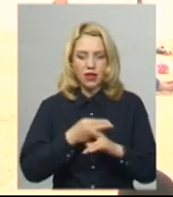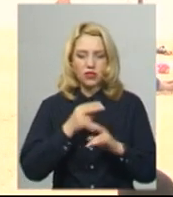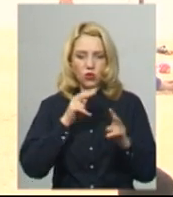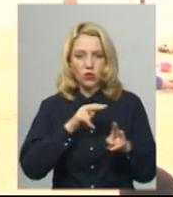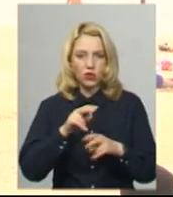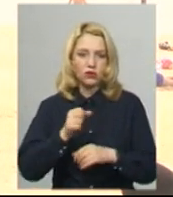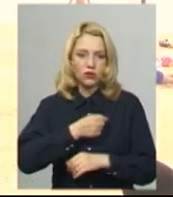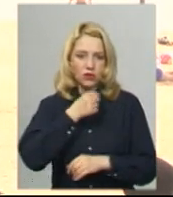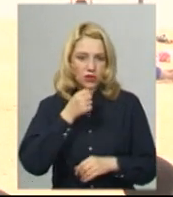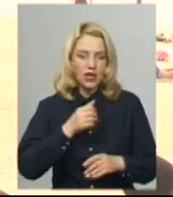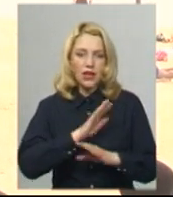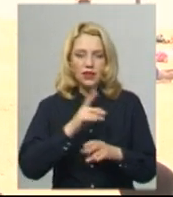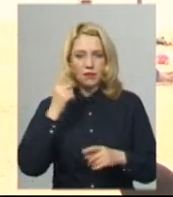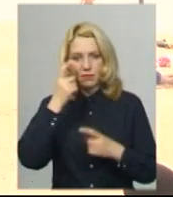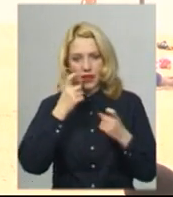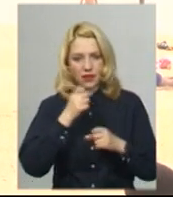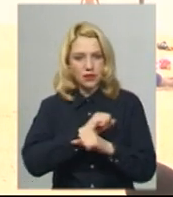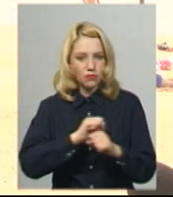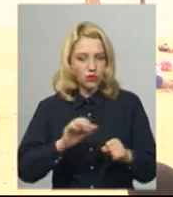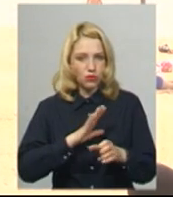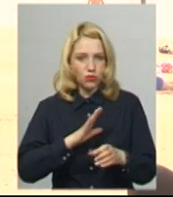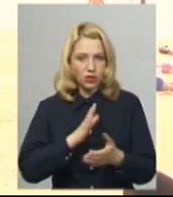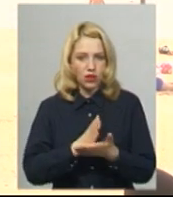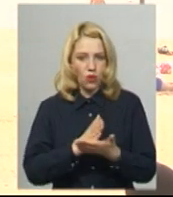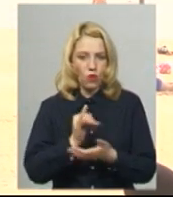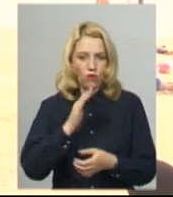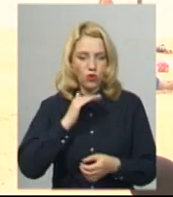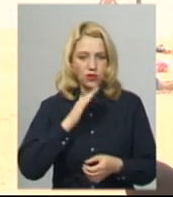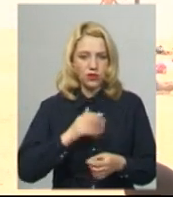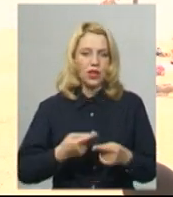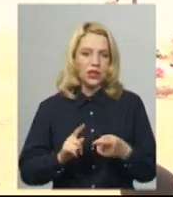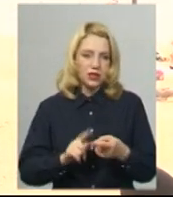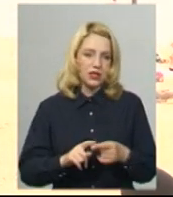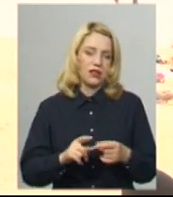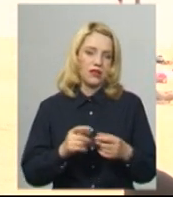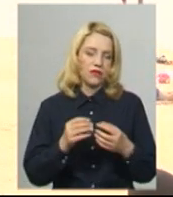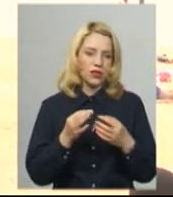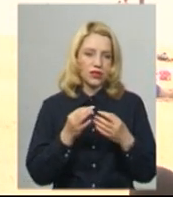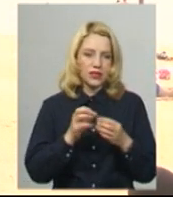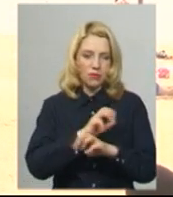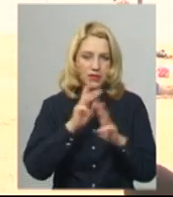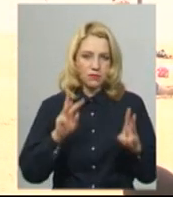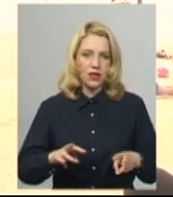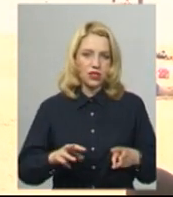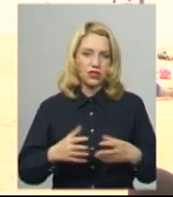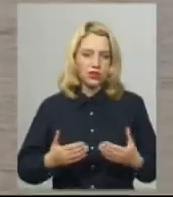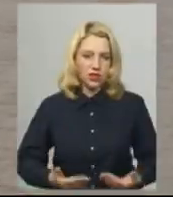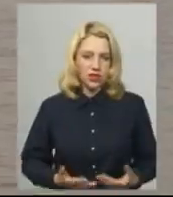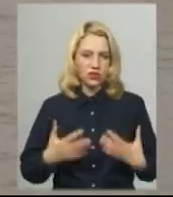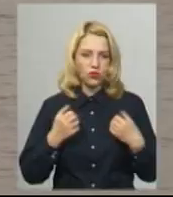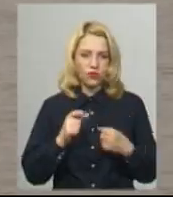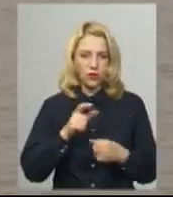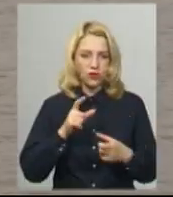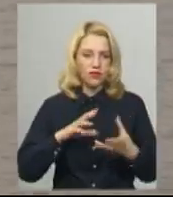перебувати у воді. Це основні вимоги та правила дотримання, яких забезпечить життя та здоров'я людей в цілому.